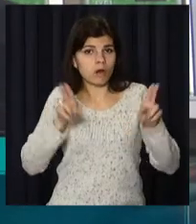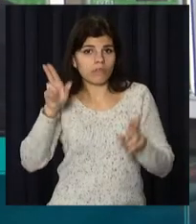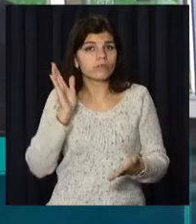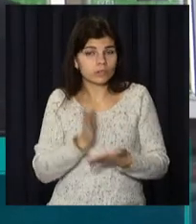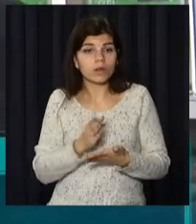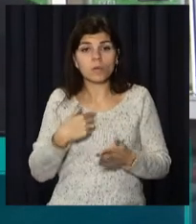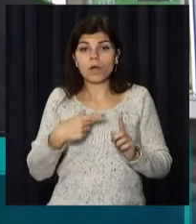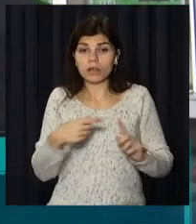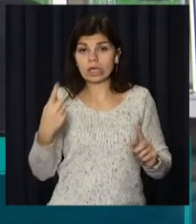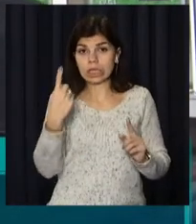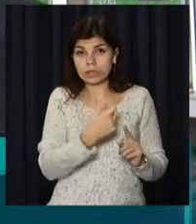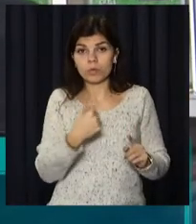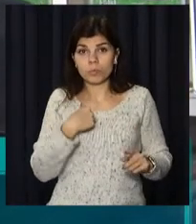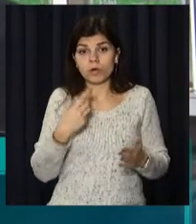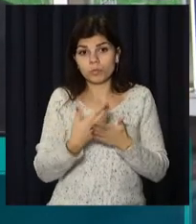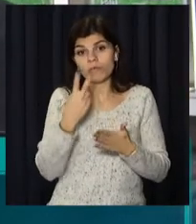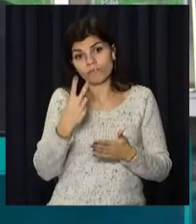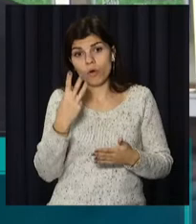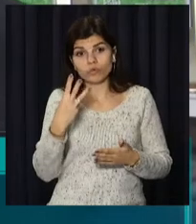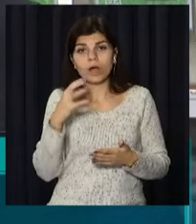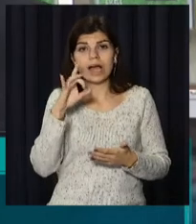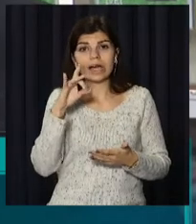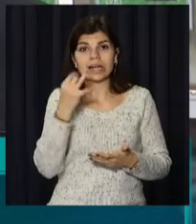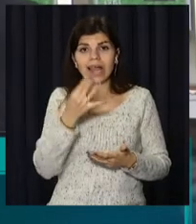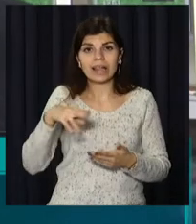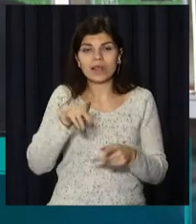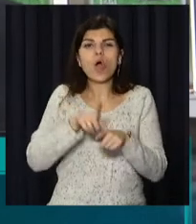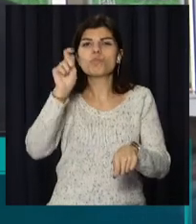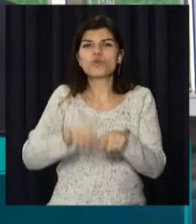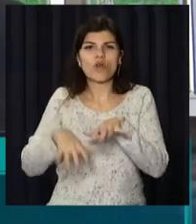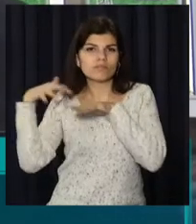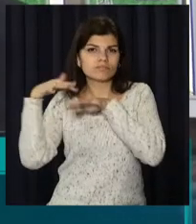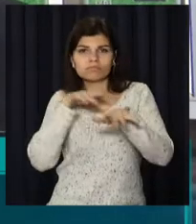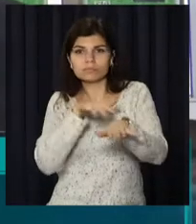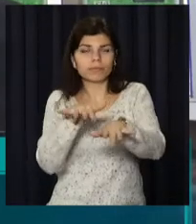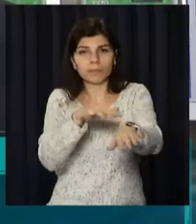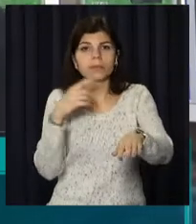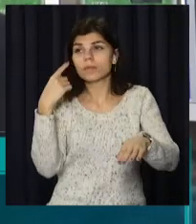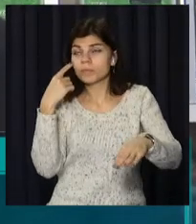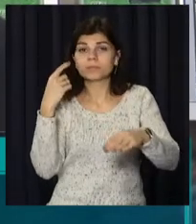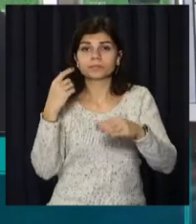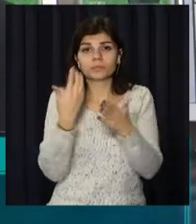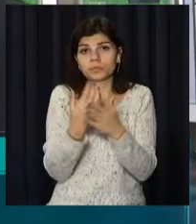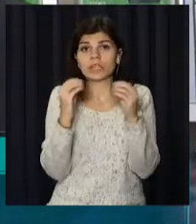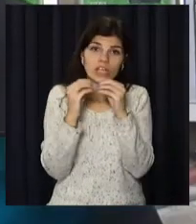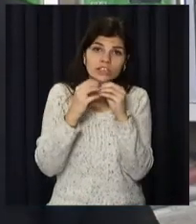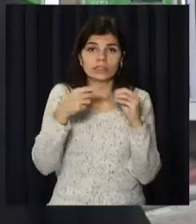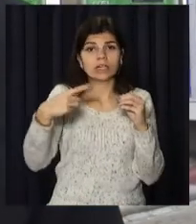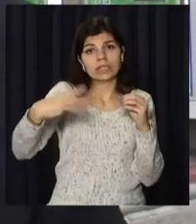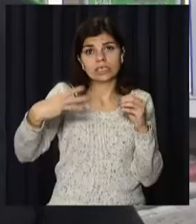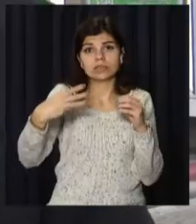проводимо близько двох-трьох рейдів по штендерам, демонтуємо близько 10-30